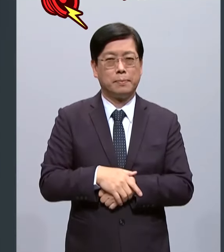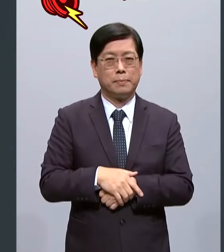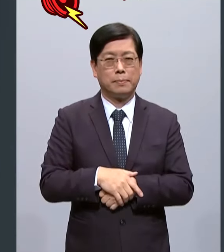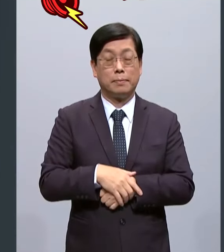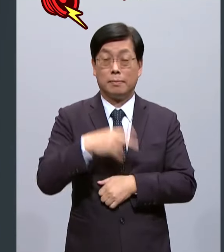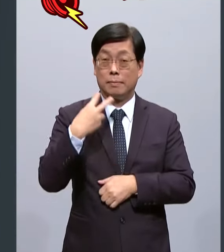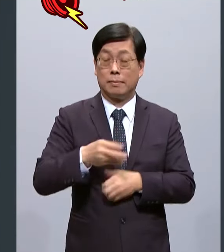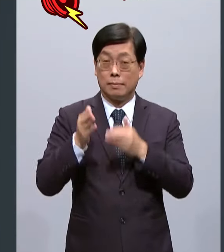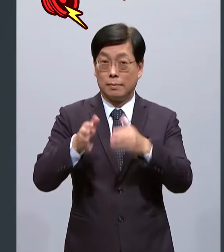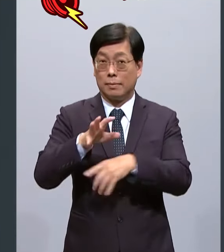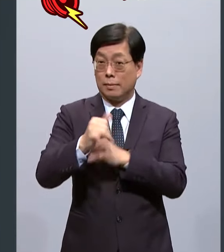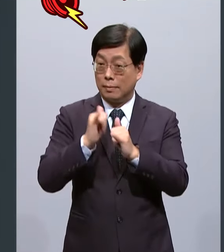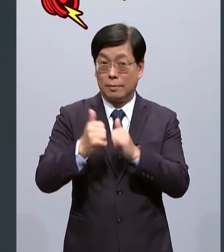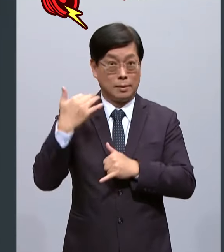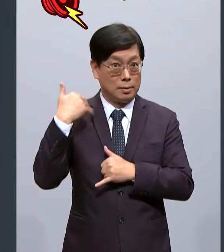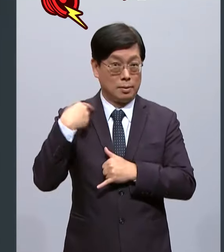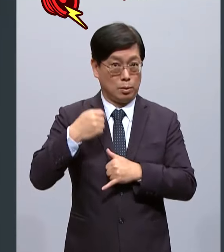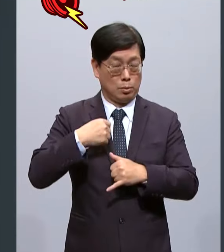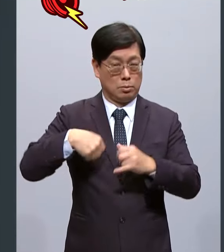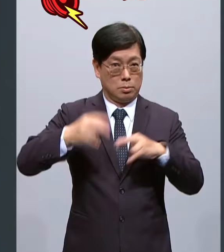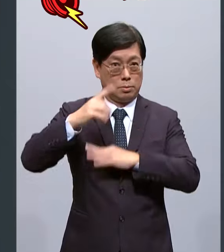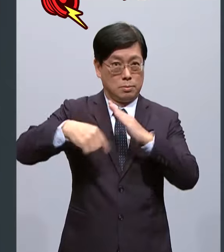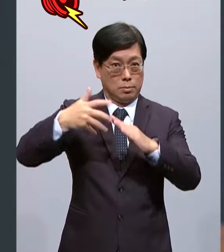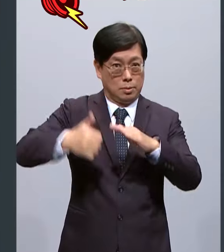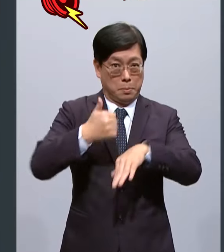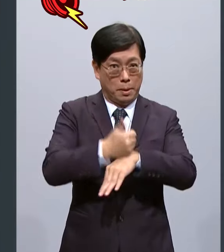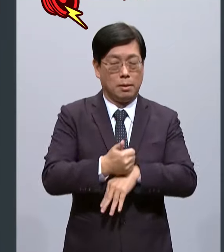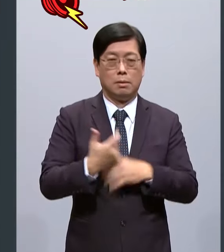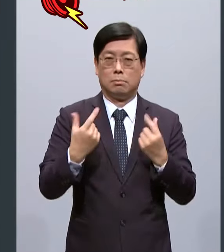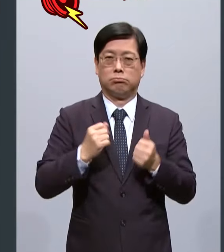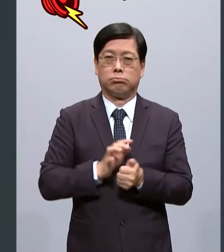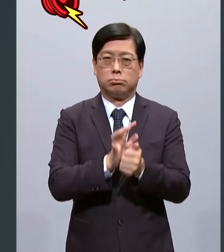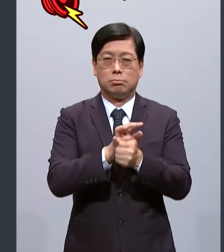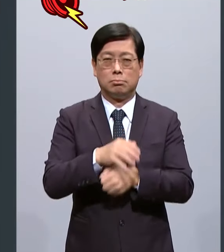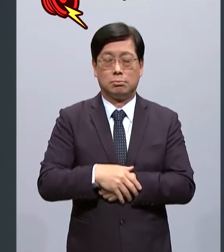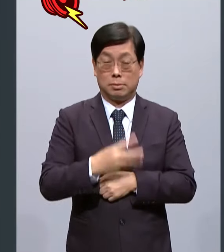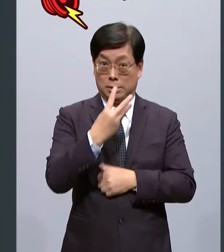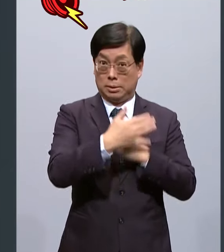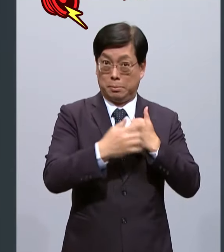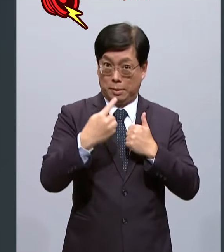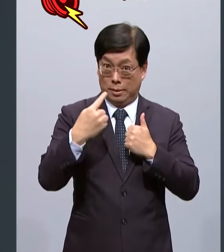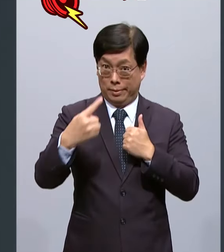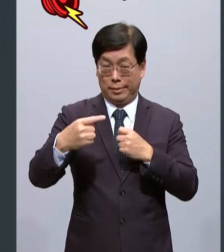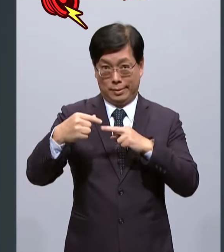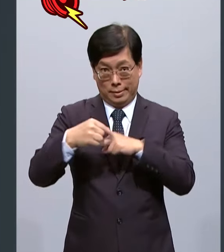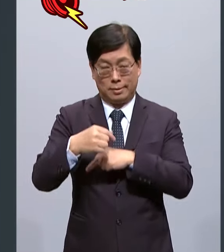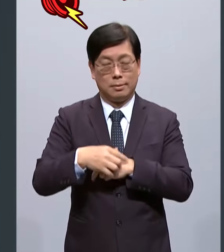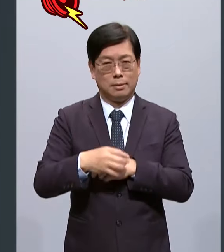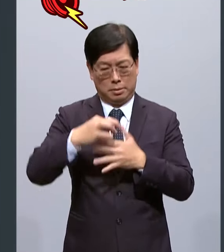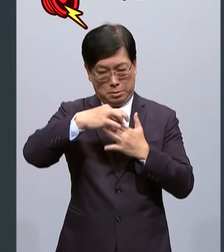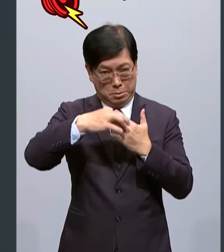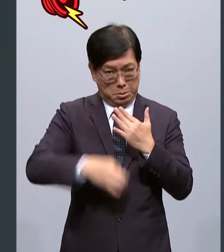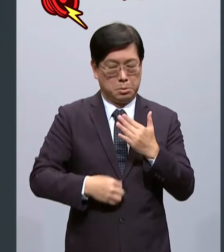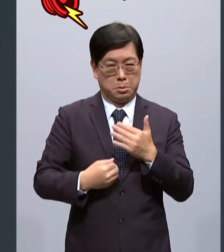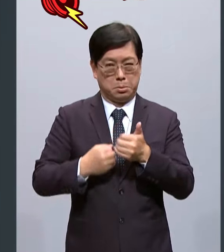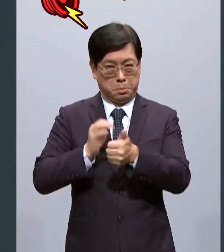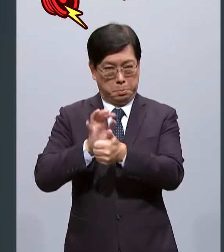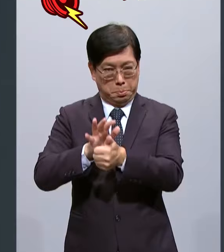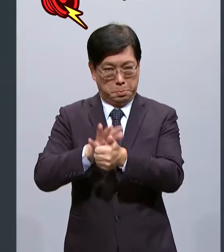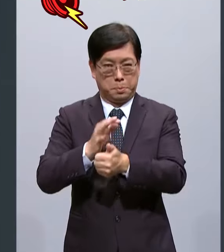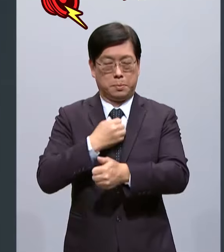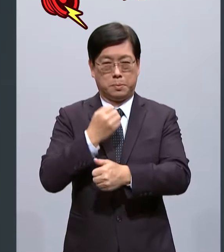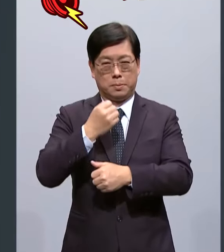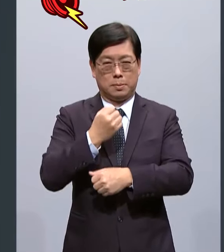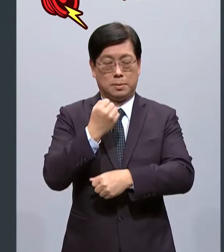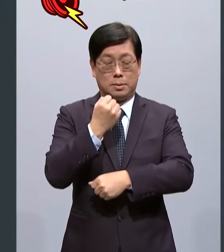另外对于农民我在当行政院院长的时候我也推动了三保一金制度性的保障劳